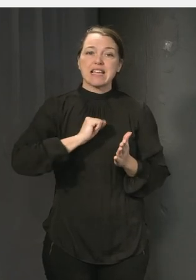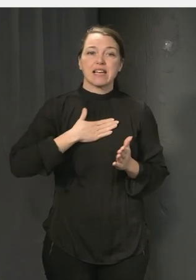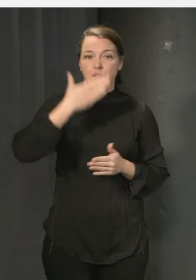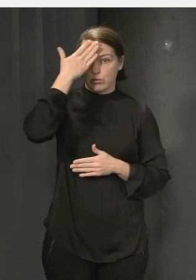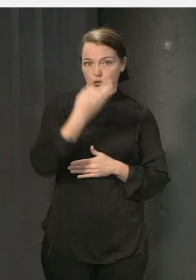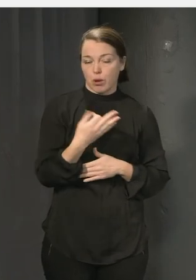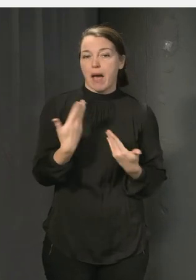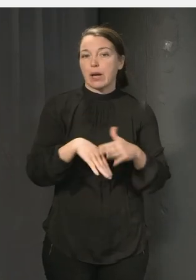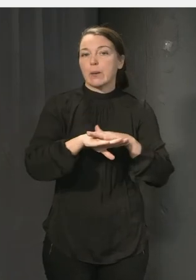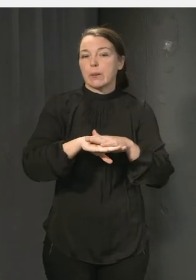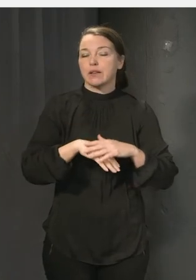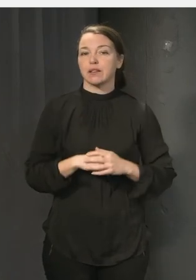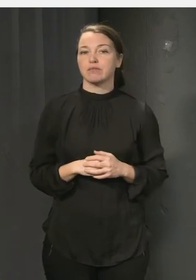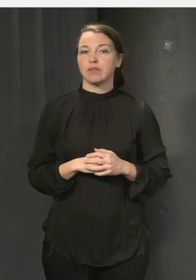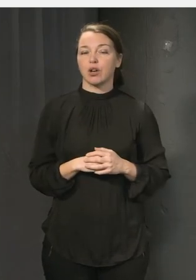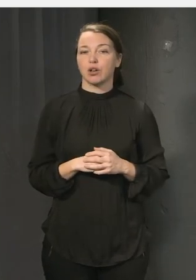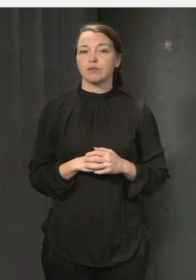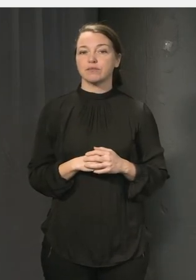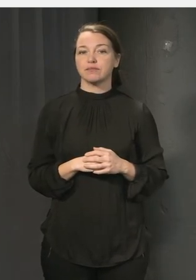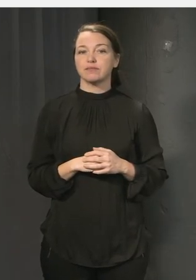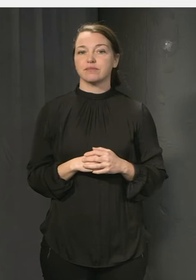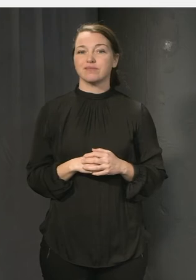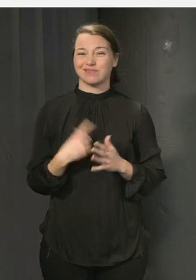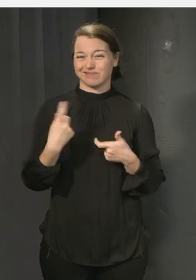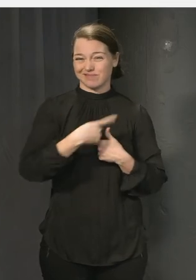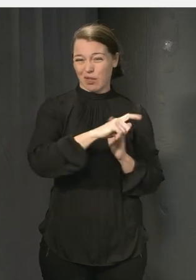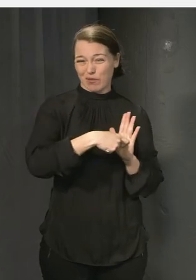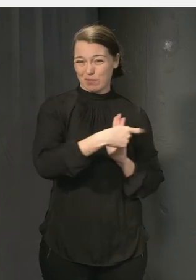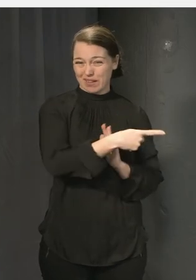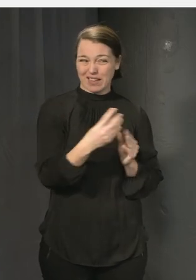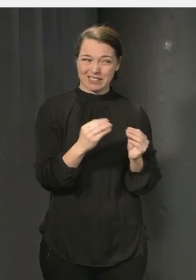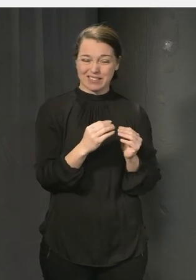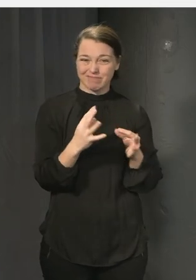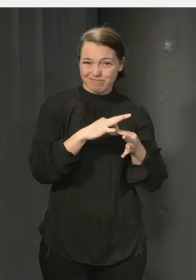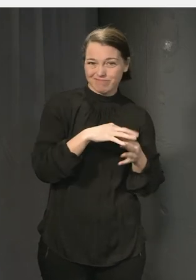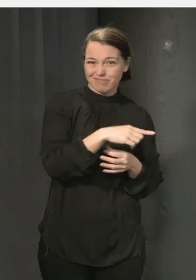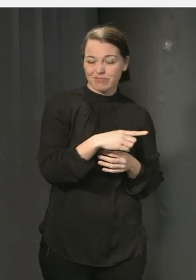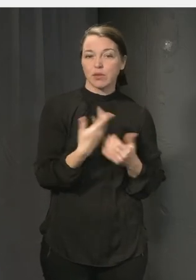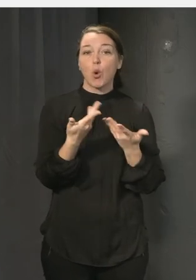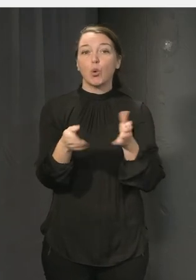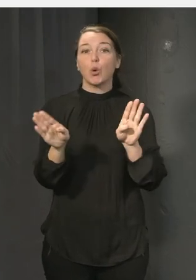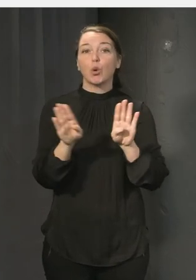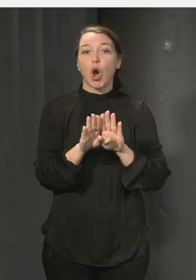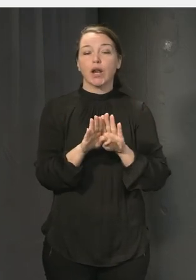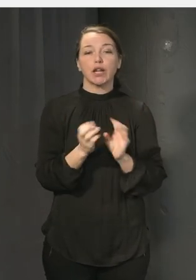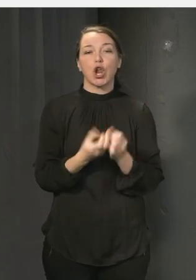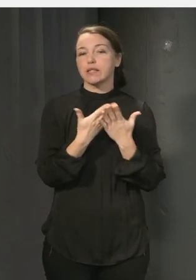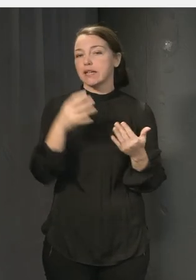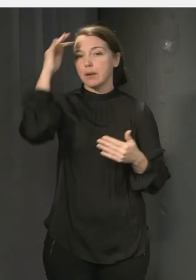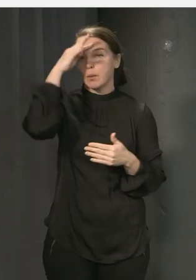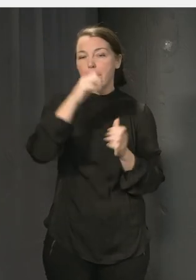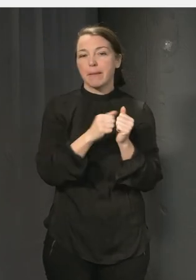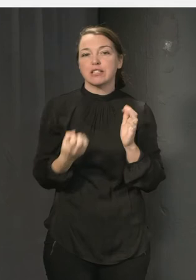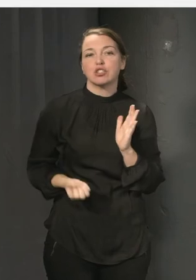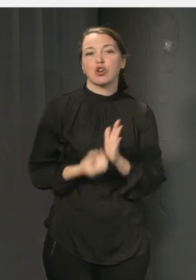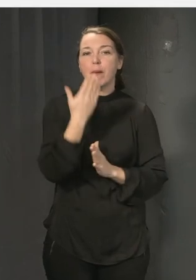grunden så det stämmer ju mycket med den här filmen och så hade vi då de här lokalerna som inte löser problemet men som skapar